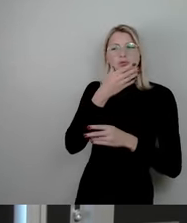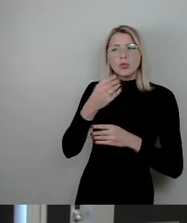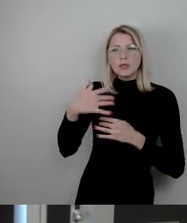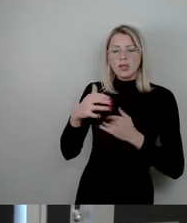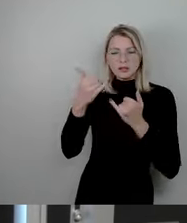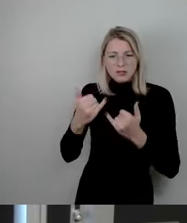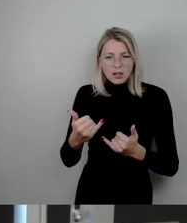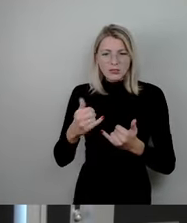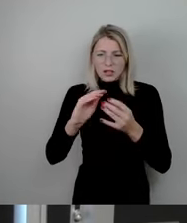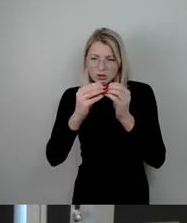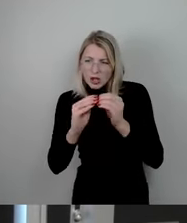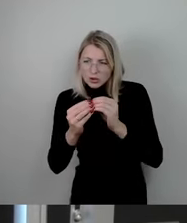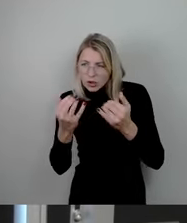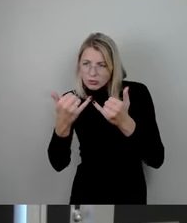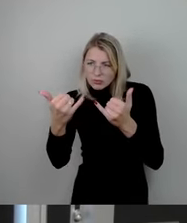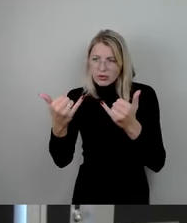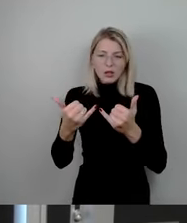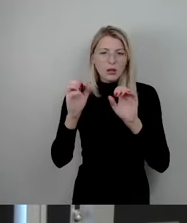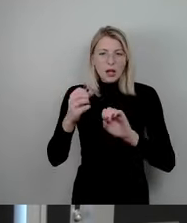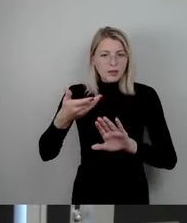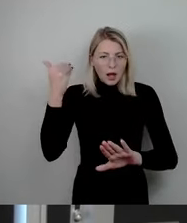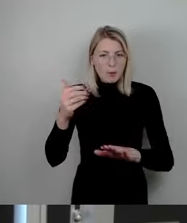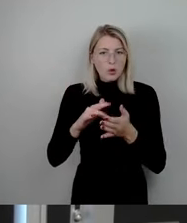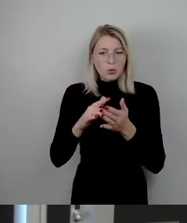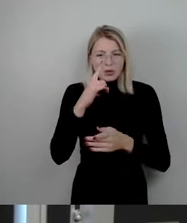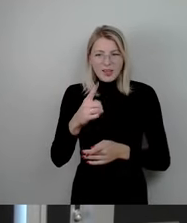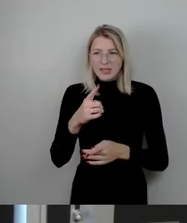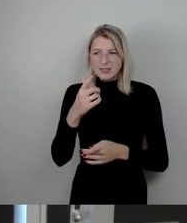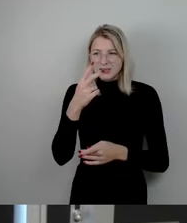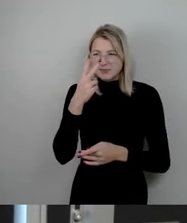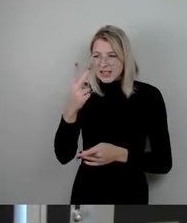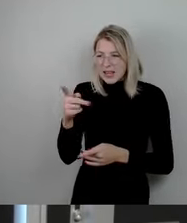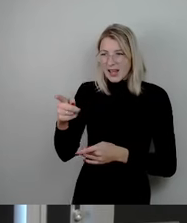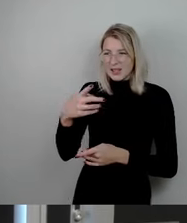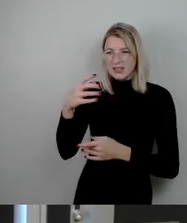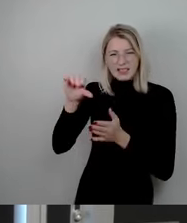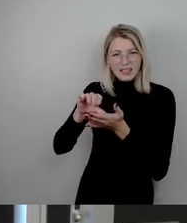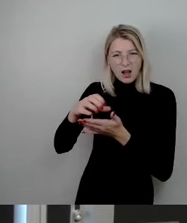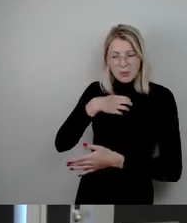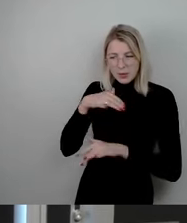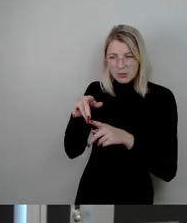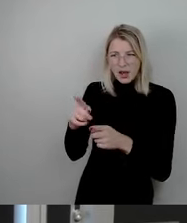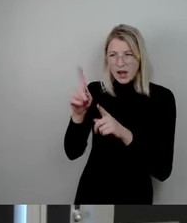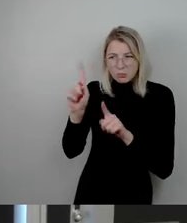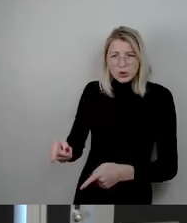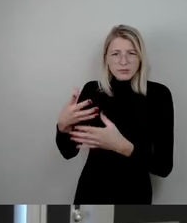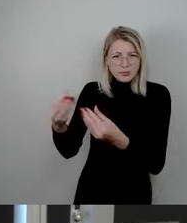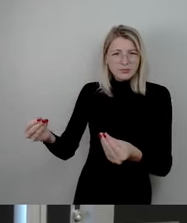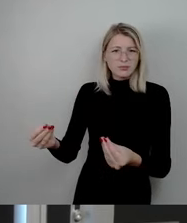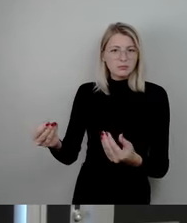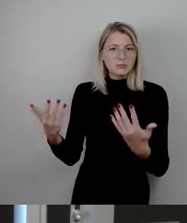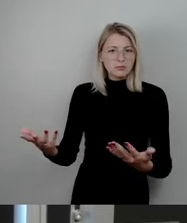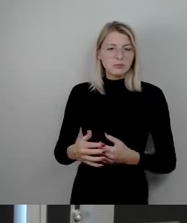Prager Straße. können wir alles wegwischen, wenn man hier das zentrale Problem dort löst. Und das ist einfach etwas für das Sicherheitsgefühl und auch für die